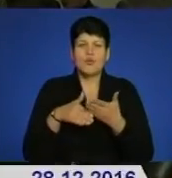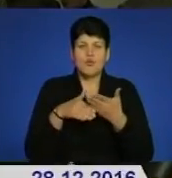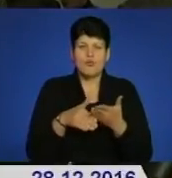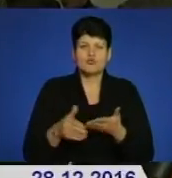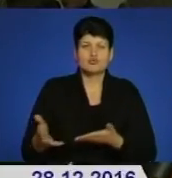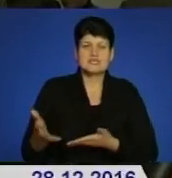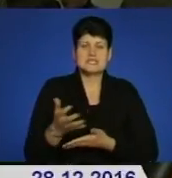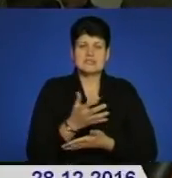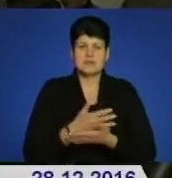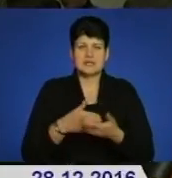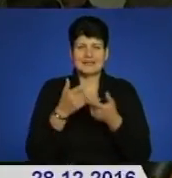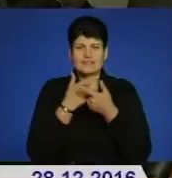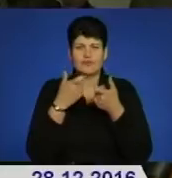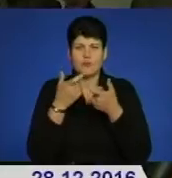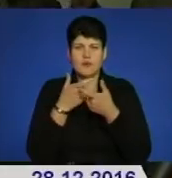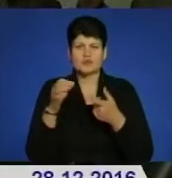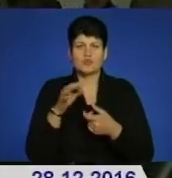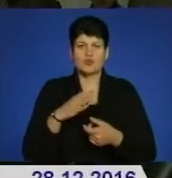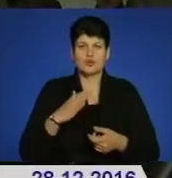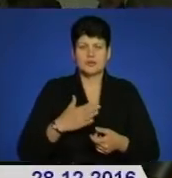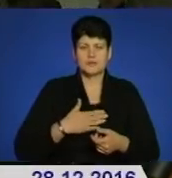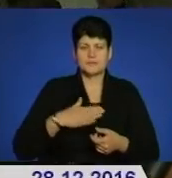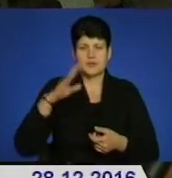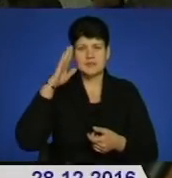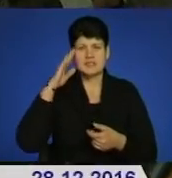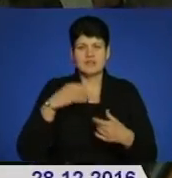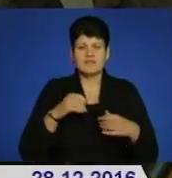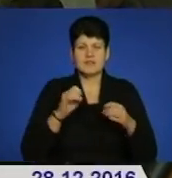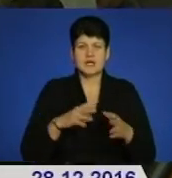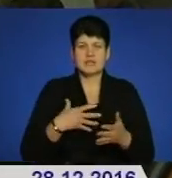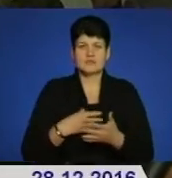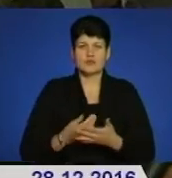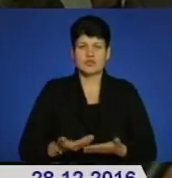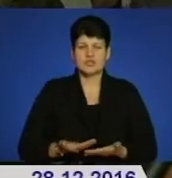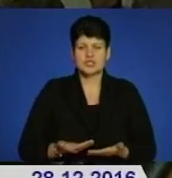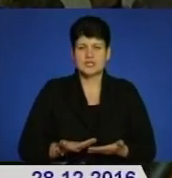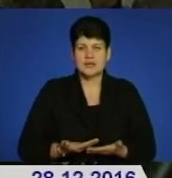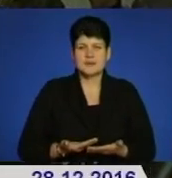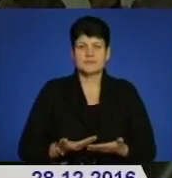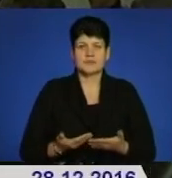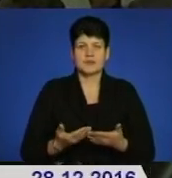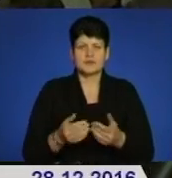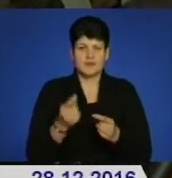зібрати, акумулювати інформацію про наших бійців, про ті, які віддали своє життя, власне десь в одному місці концентрувати.